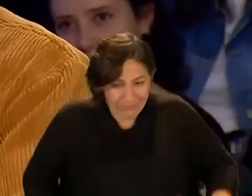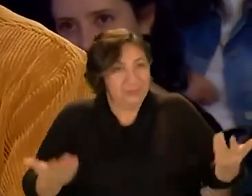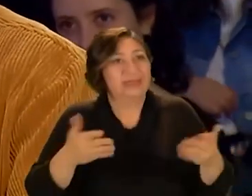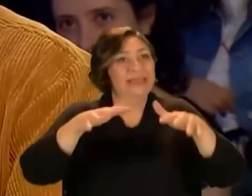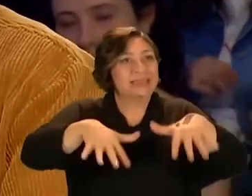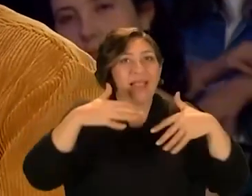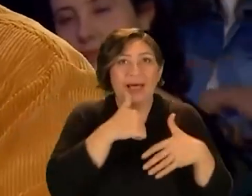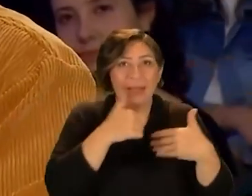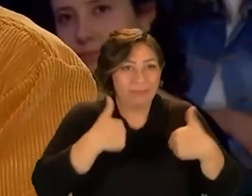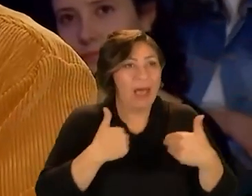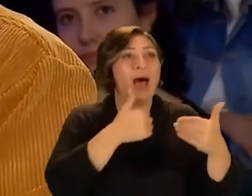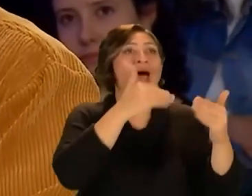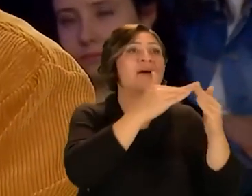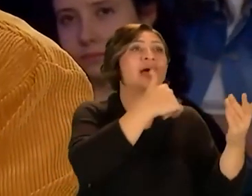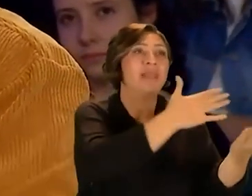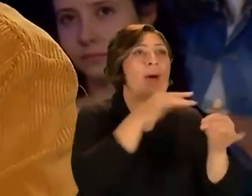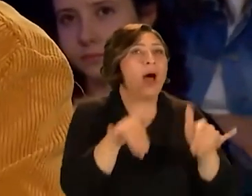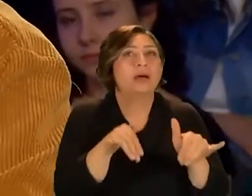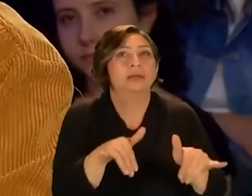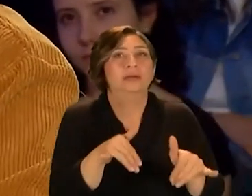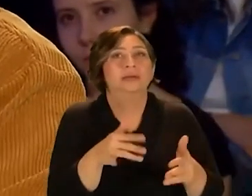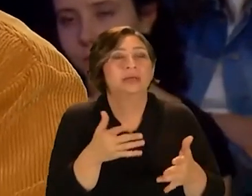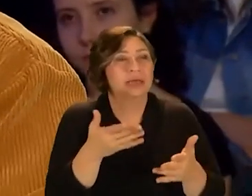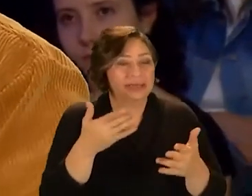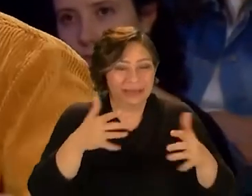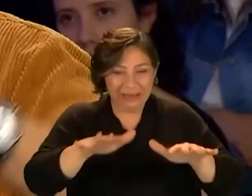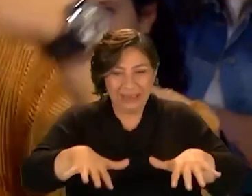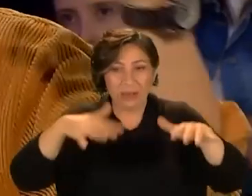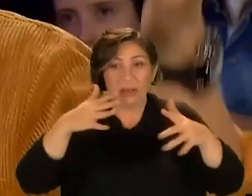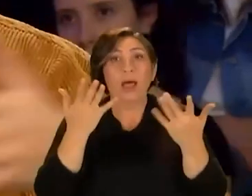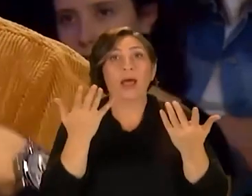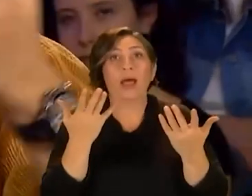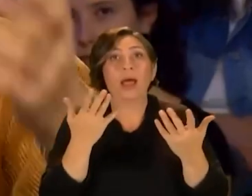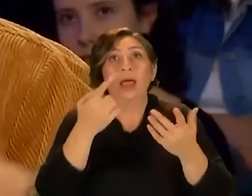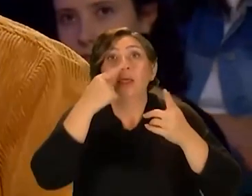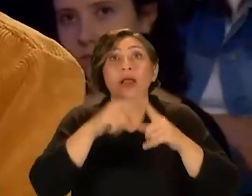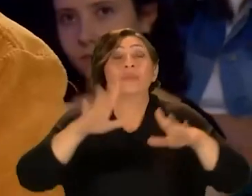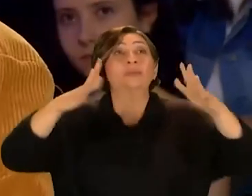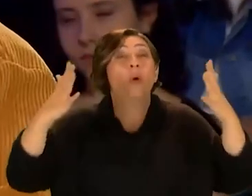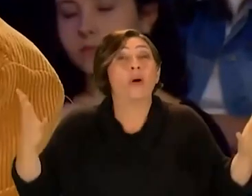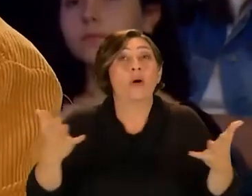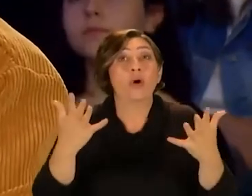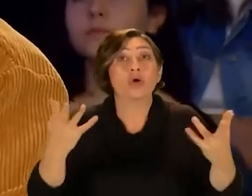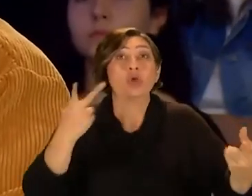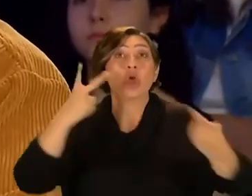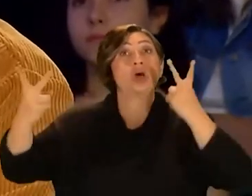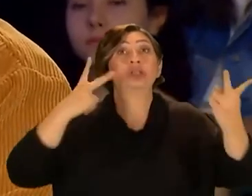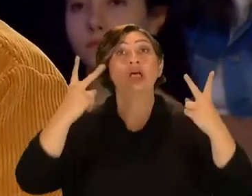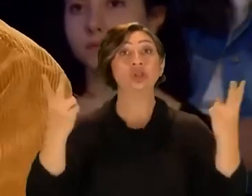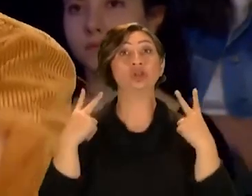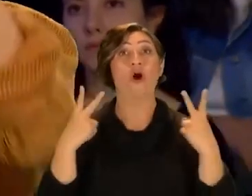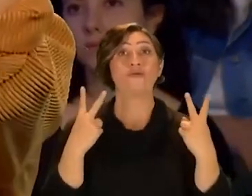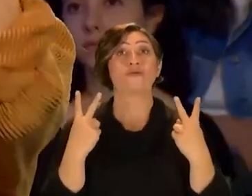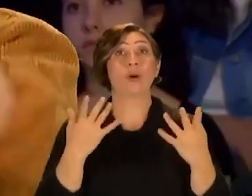yani işte sahnedeki adam da evdeki adam da aynı adam yani zaten işte sahnelerimizde öyle aman aman inanılmaz işte görsel